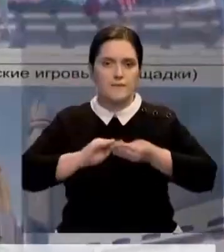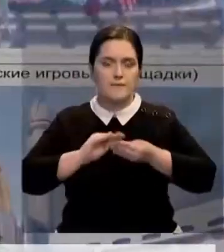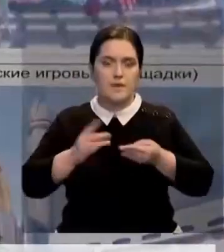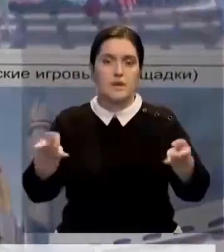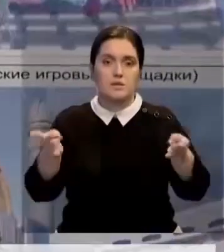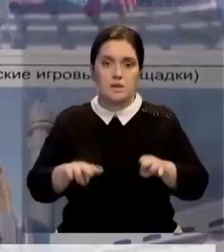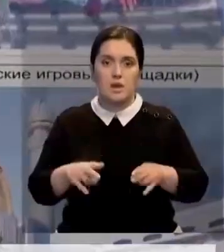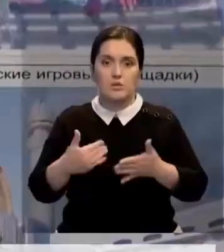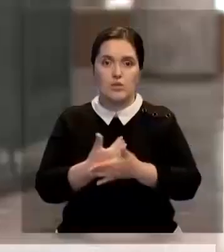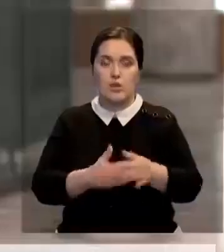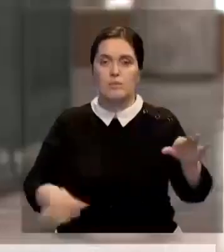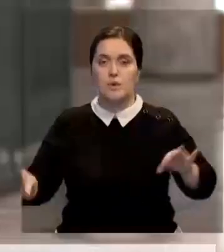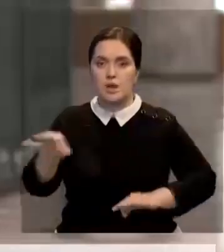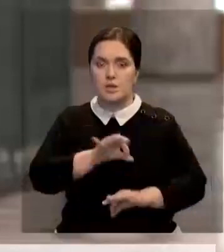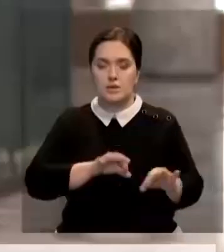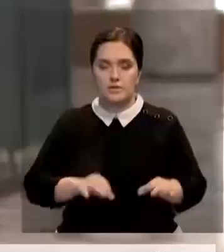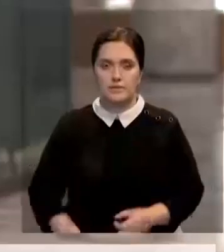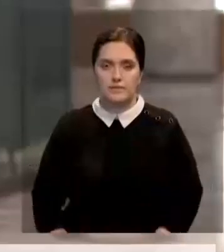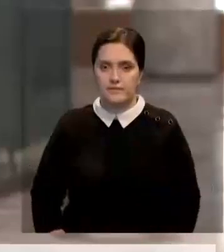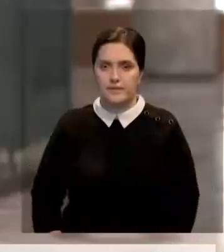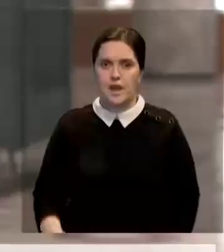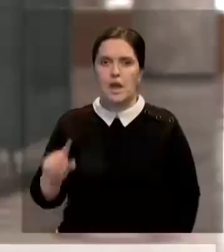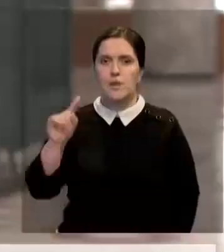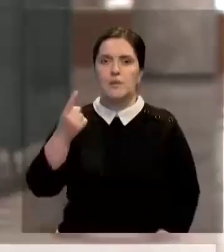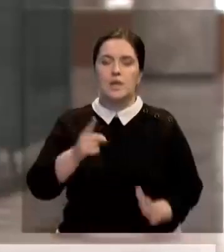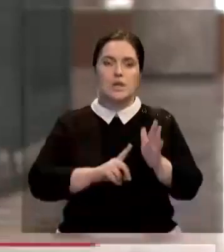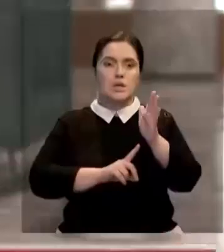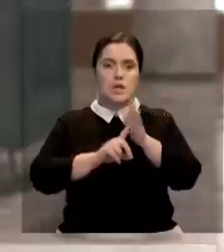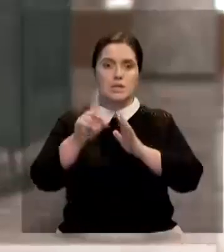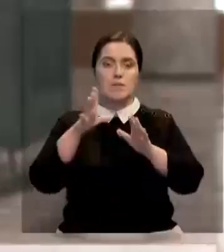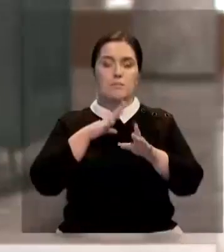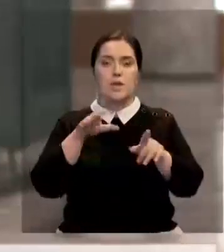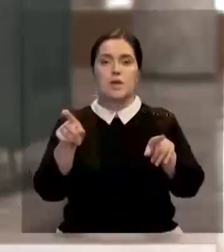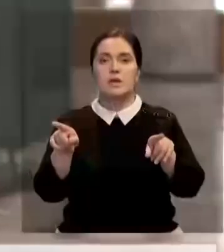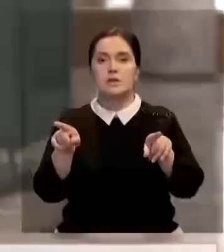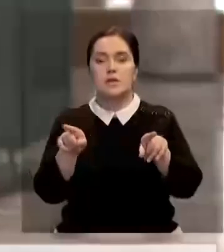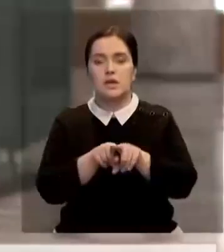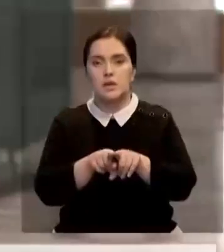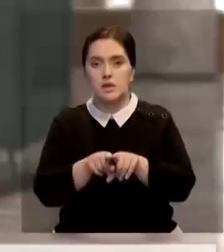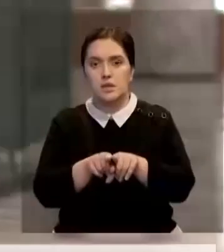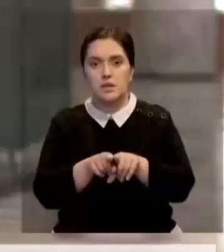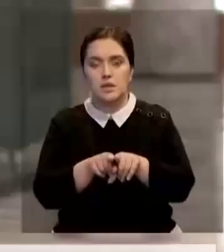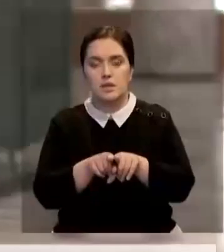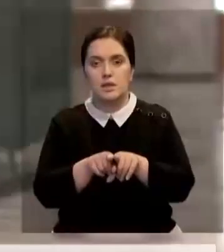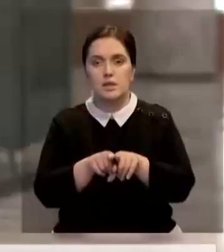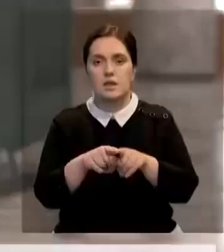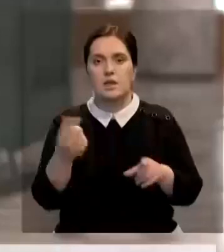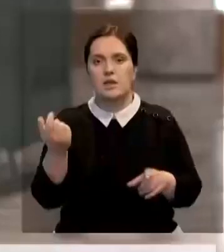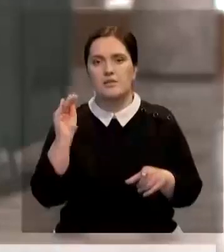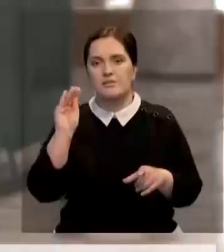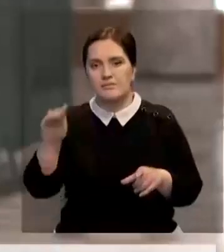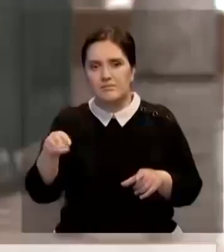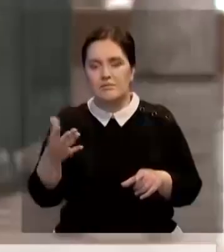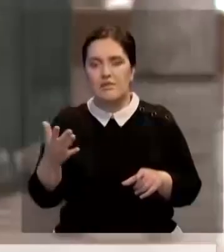согласно обновленному проекту. По первоначальному проекту были такие проектные решения, касающиеся амфитеатра,